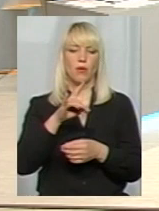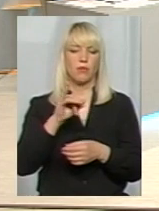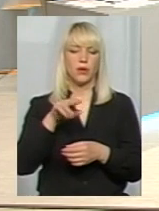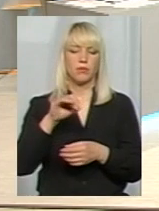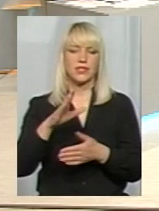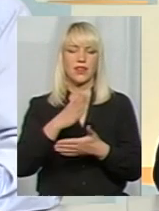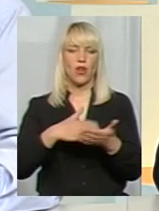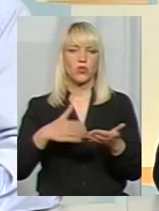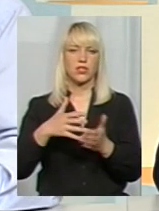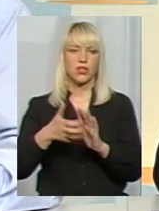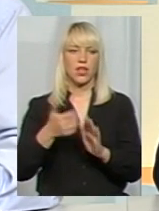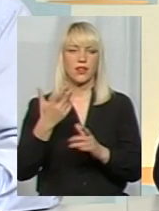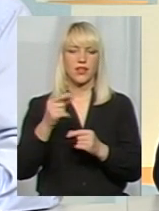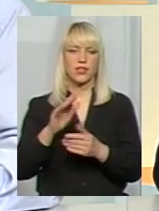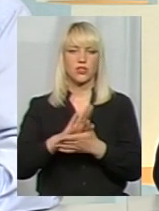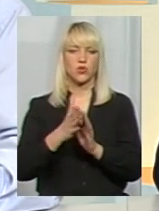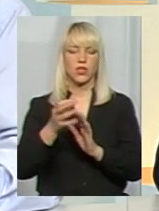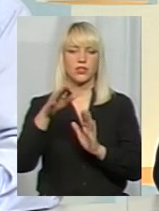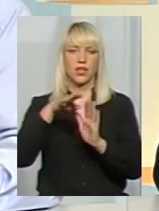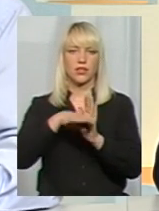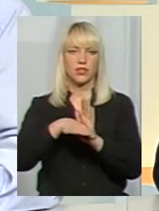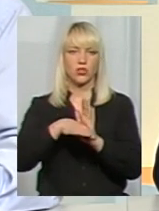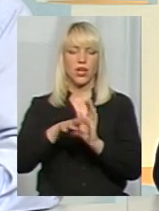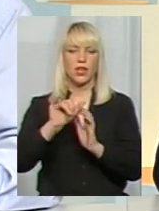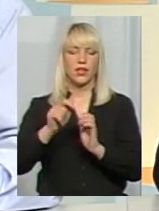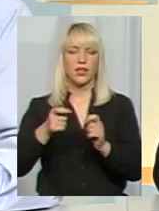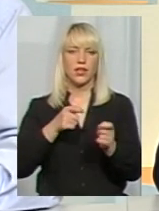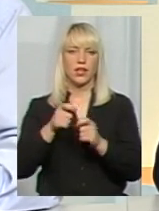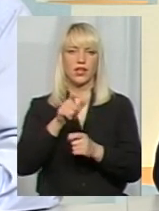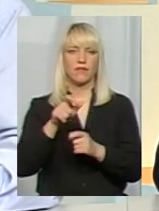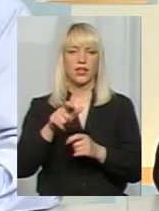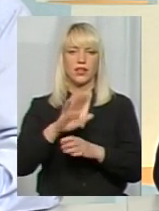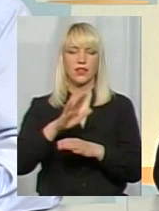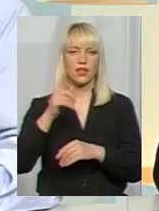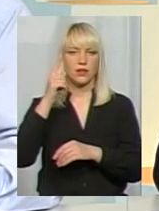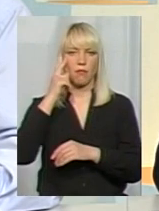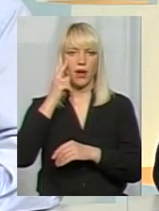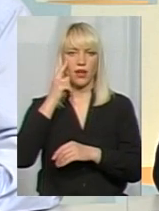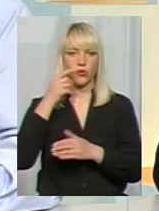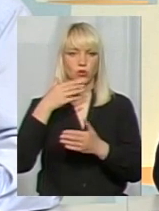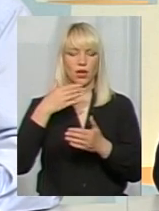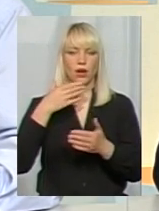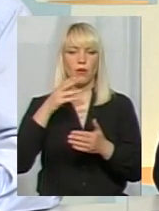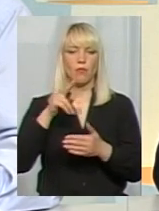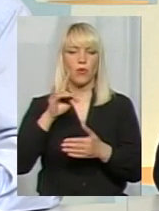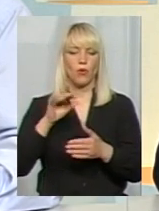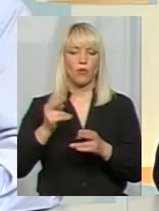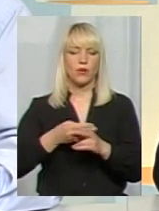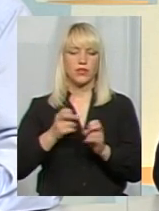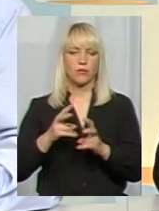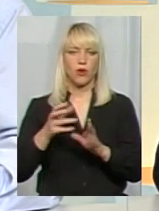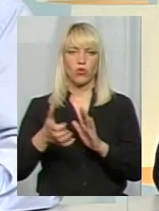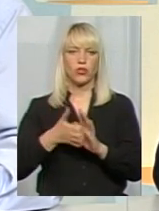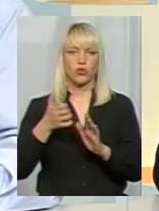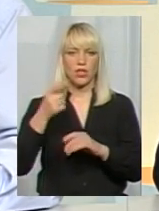ситуація трішки гірше і керівники не дбають, скажімо, про безпеку, чи недостатньо дбають,